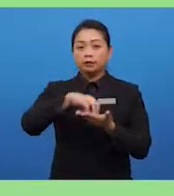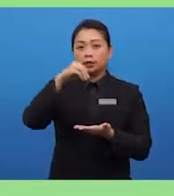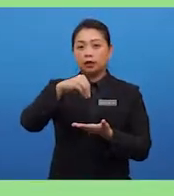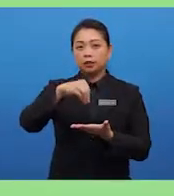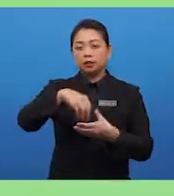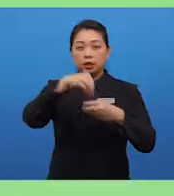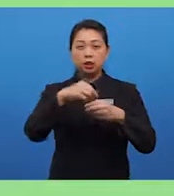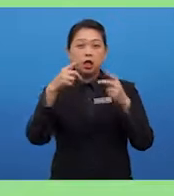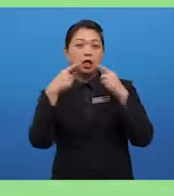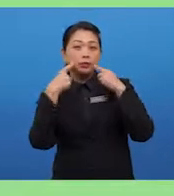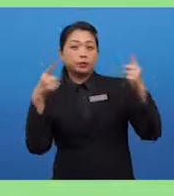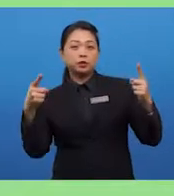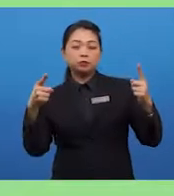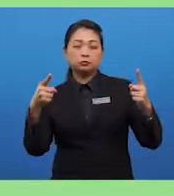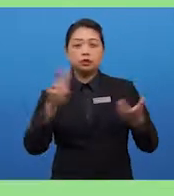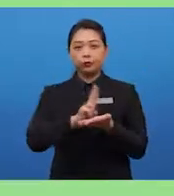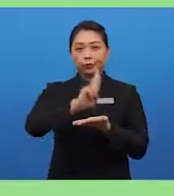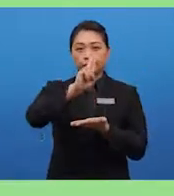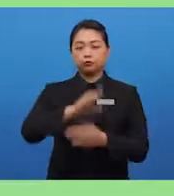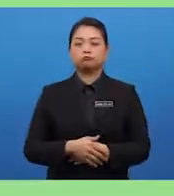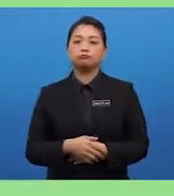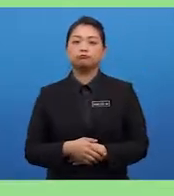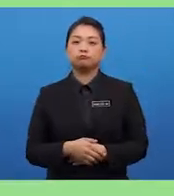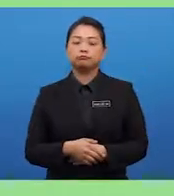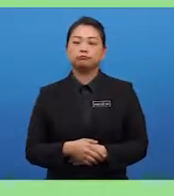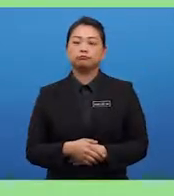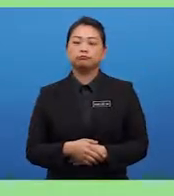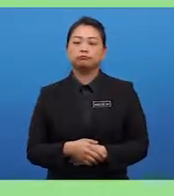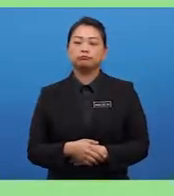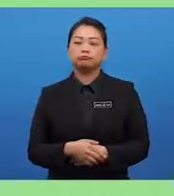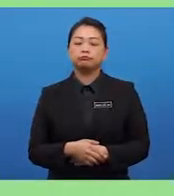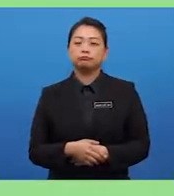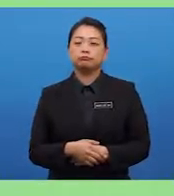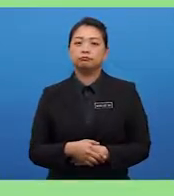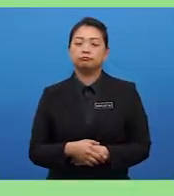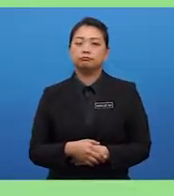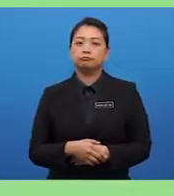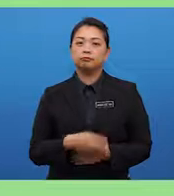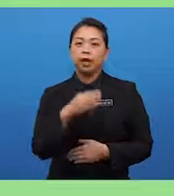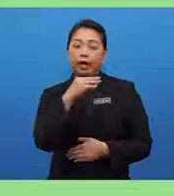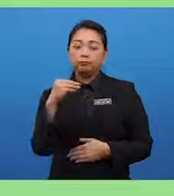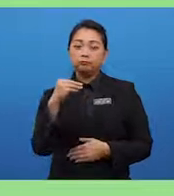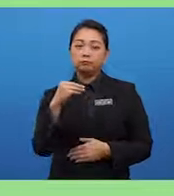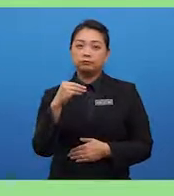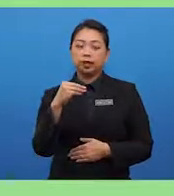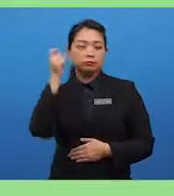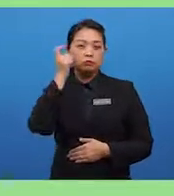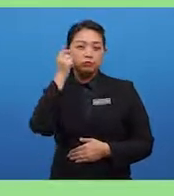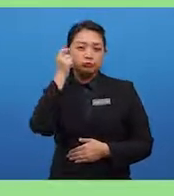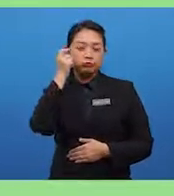a reputable university as the factor to be considered when